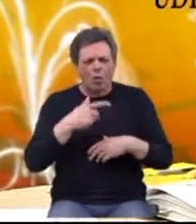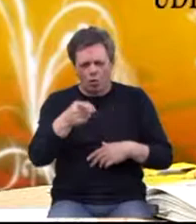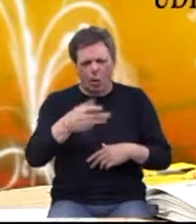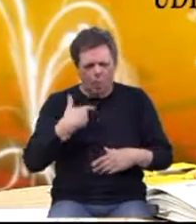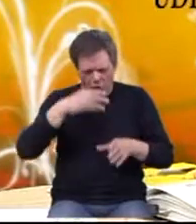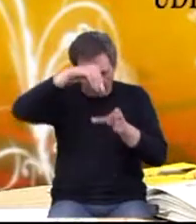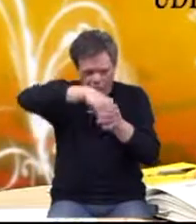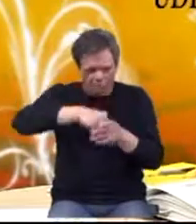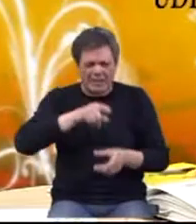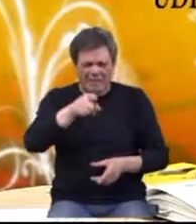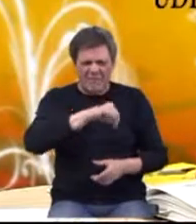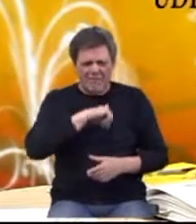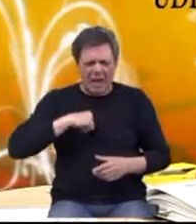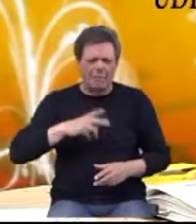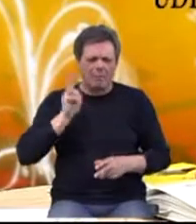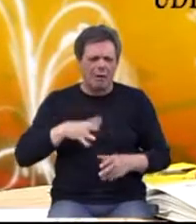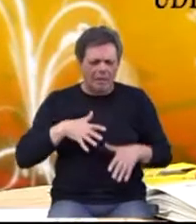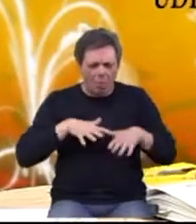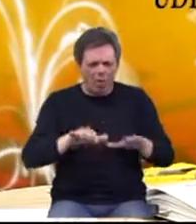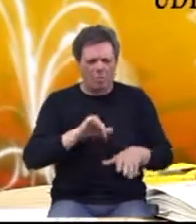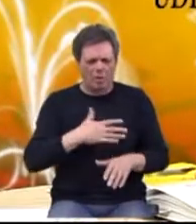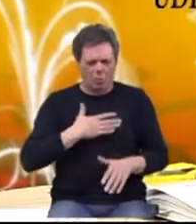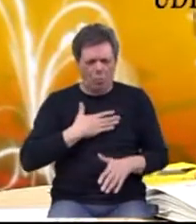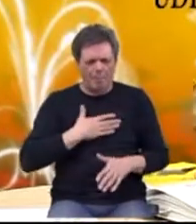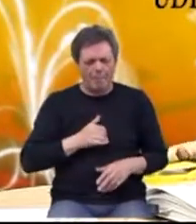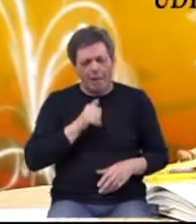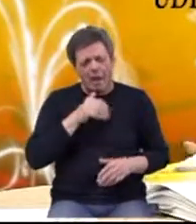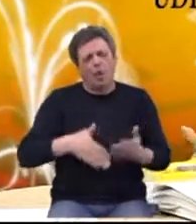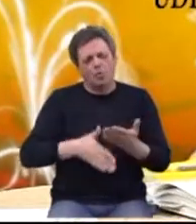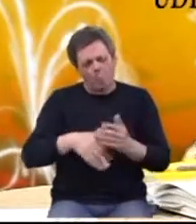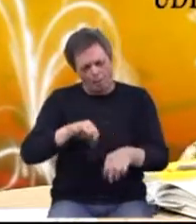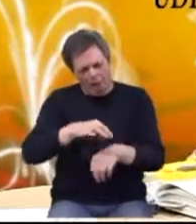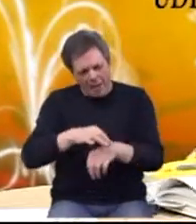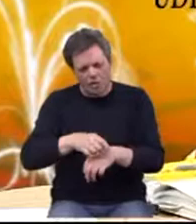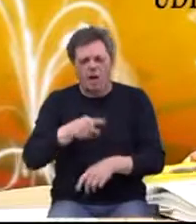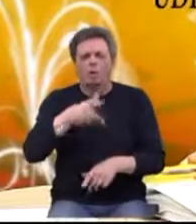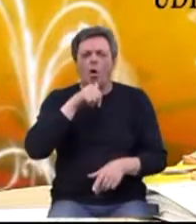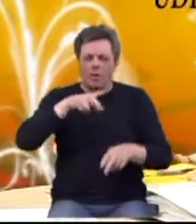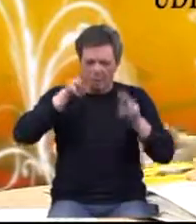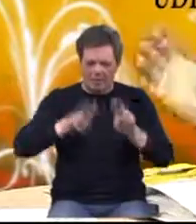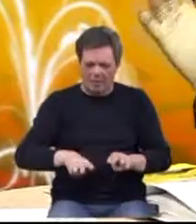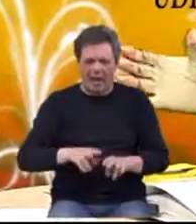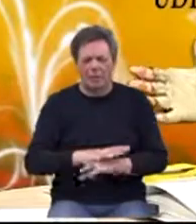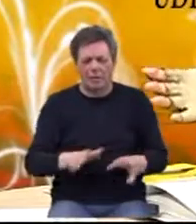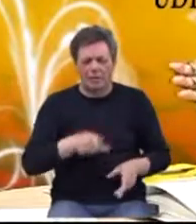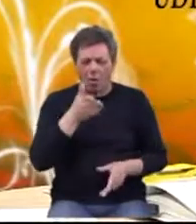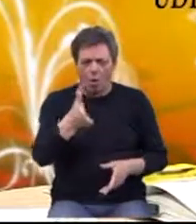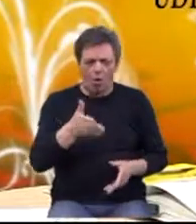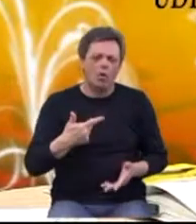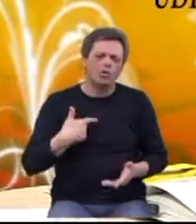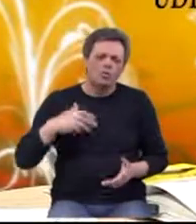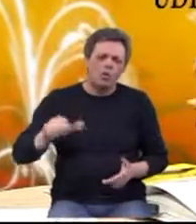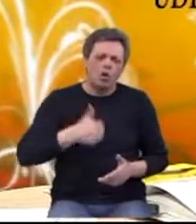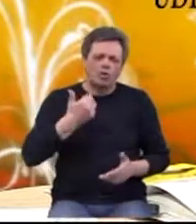usaditi, to ste vi koji morate pokrenuti u sebi, a onda uz pomoć lječnika i to realizirati. I ono što bi